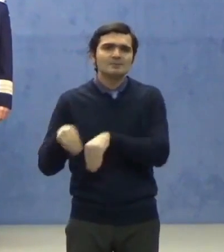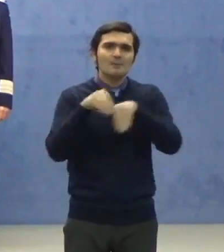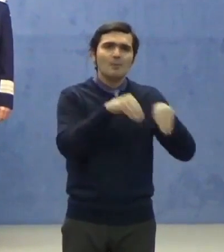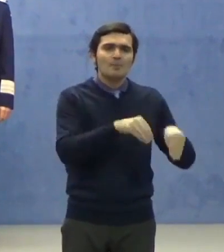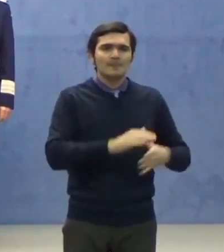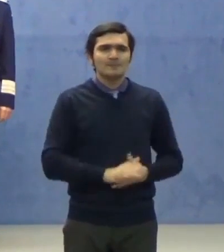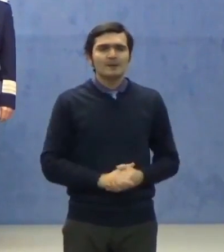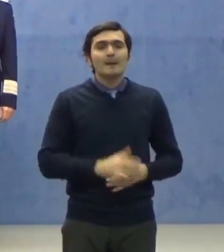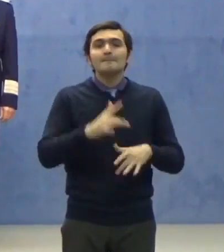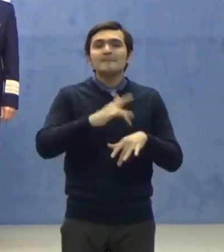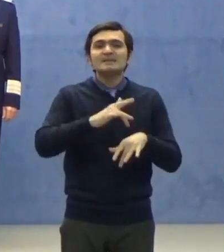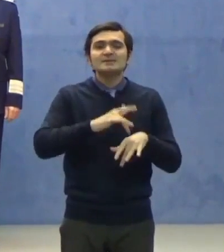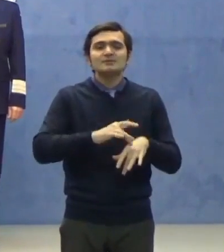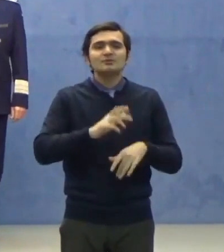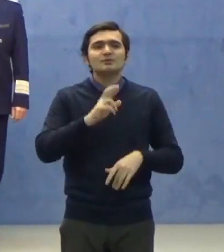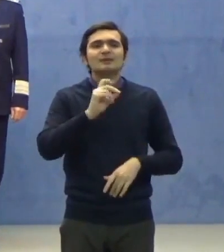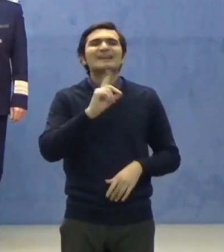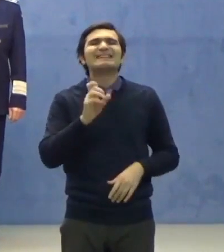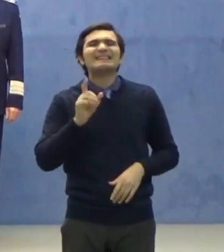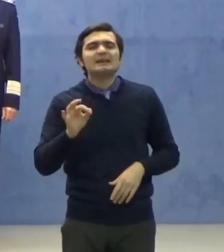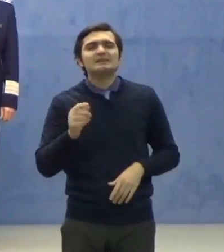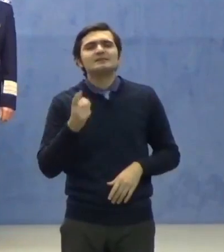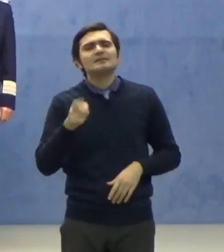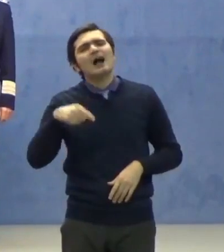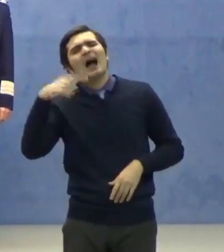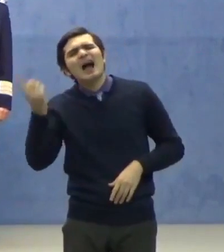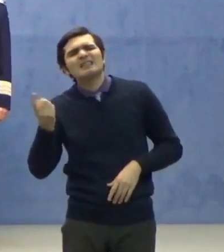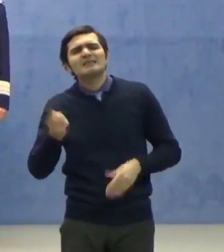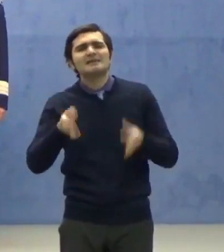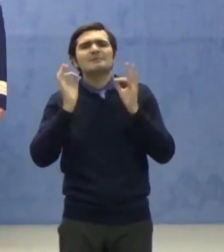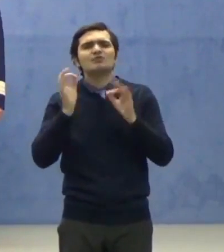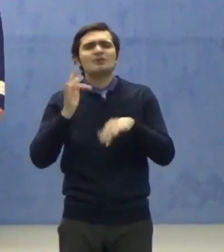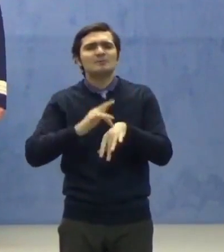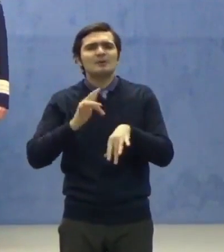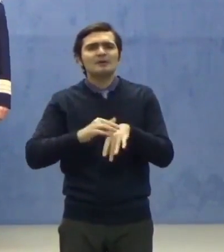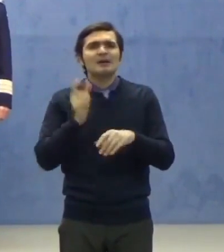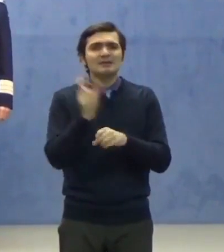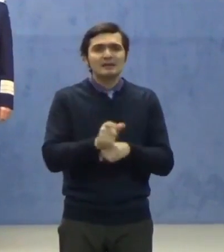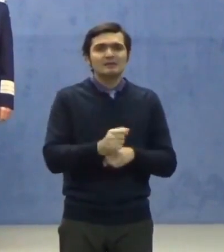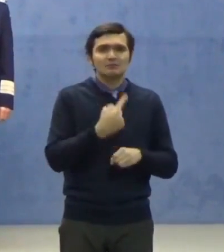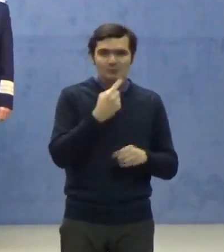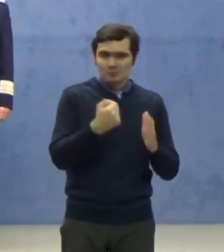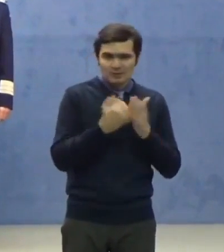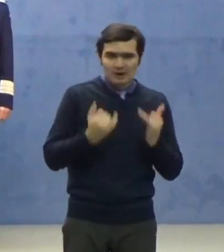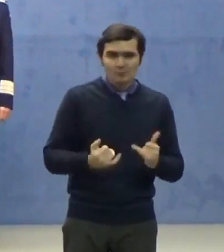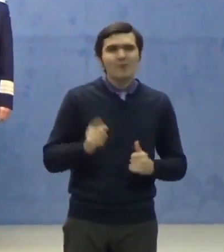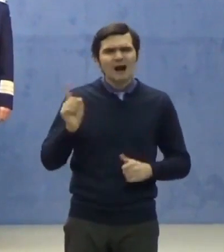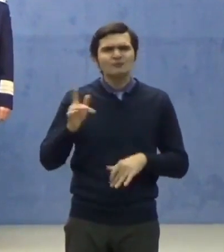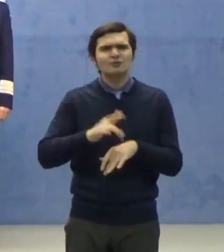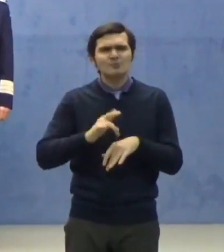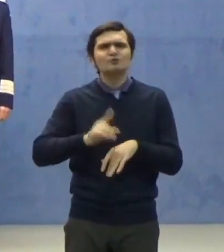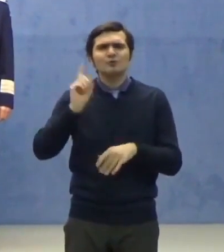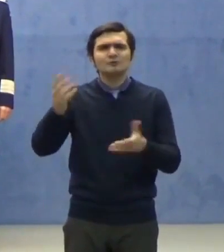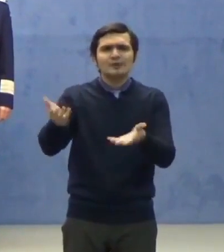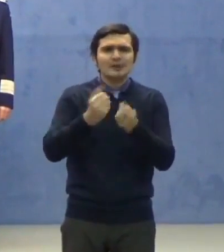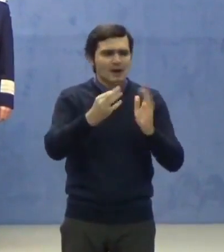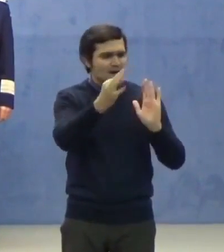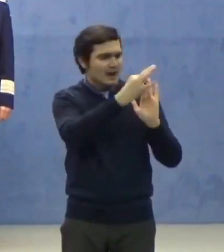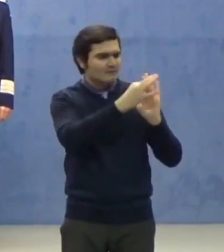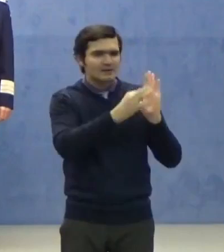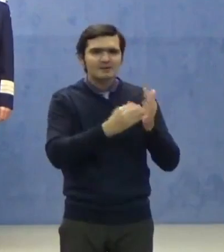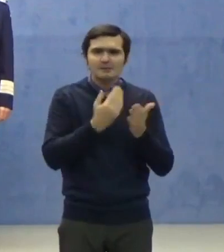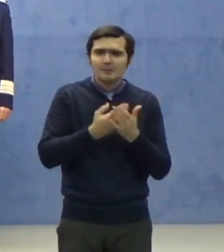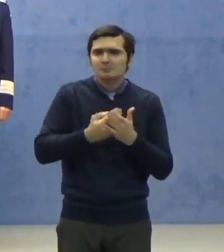Rezidenții din alte specialități medicale decât cele enumerate până acum vor fi luați în evidență pentru a fi repartizați în